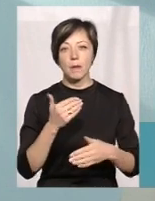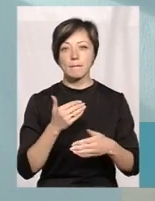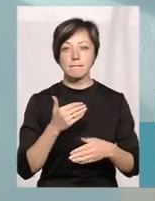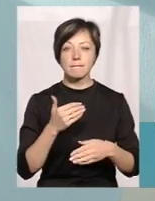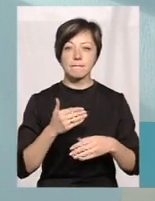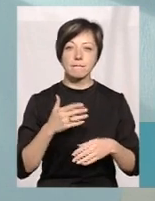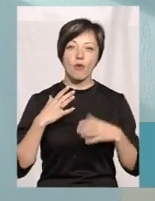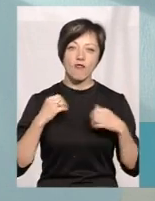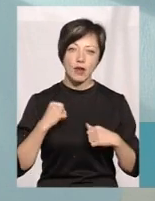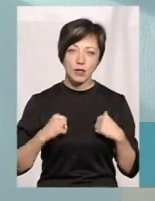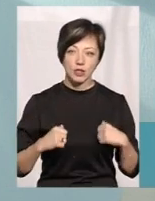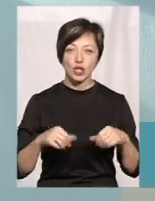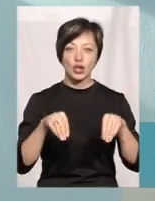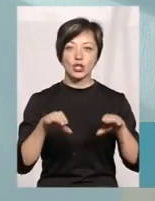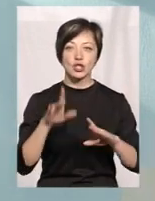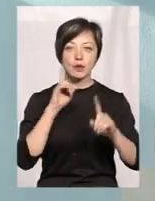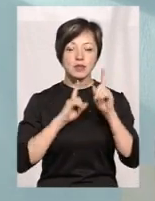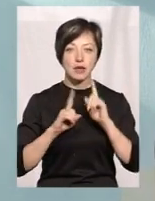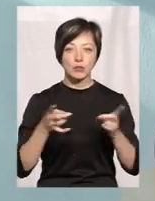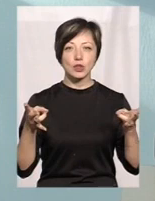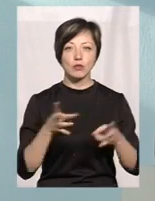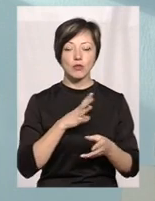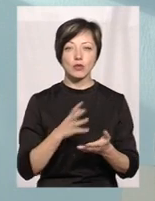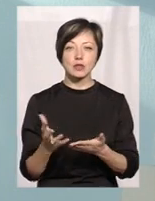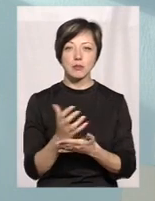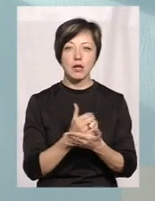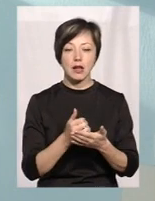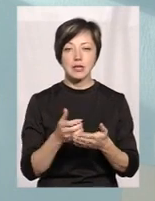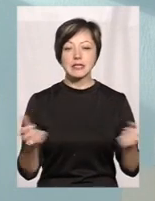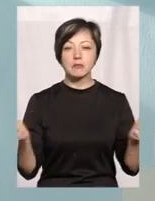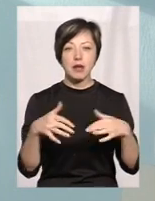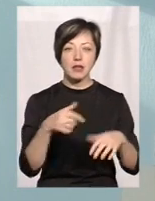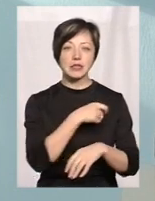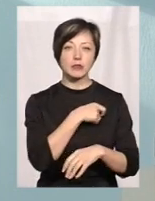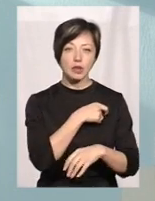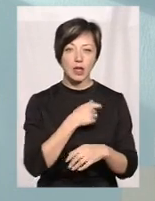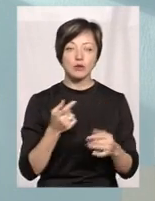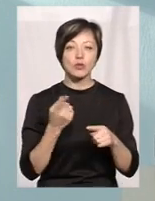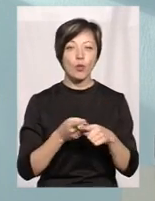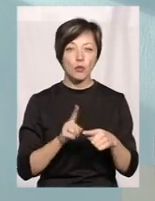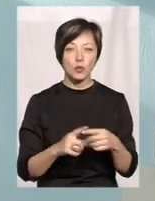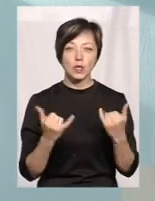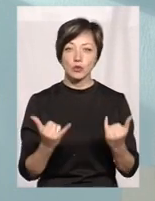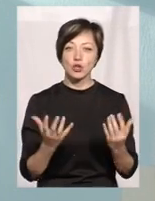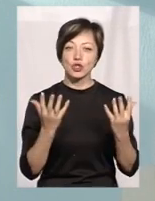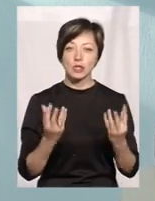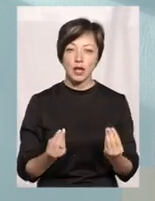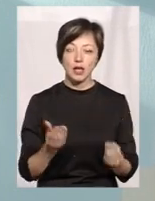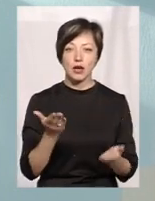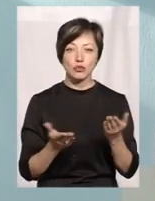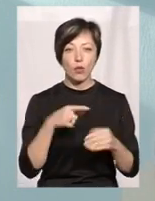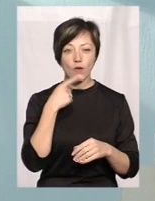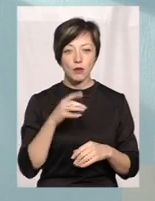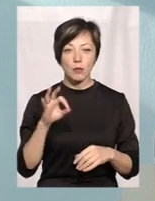було пов'язано із рішеннями сесій, потрібно було збирати депутатів. Тому на сьогоднішній день, якщо